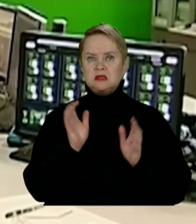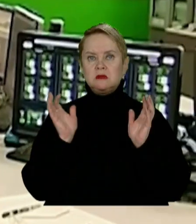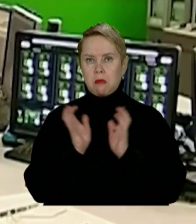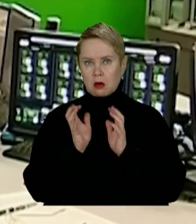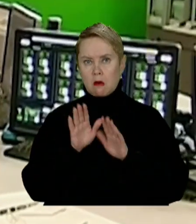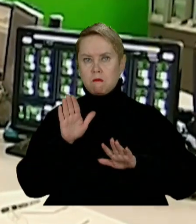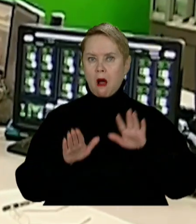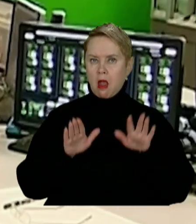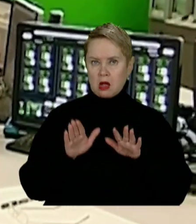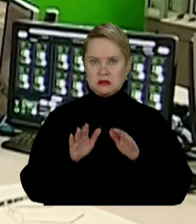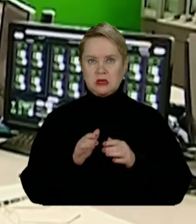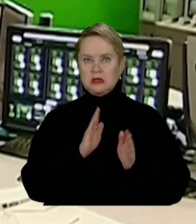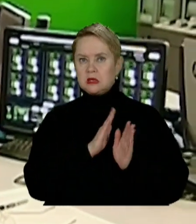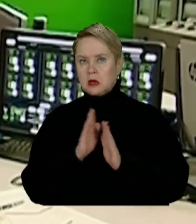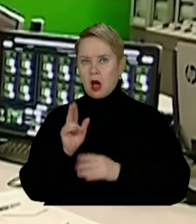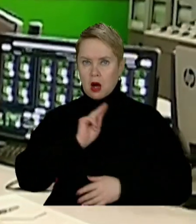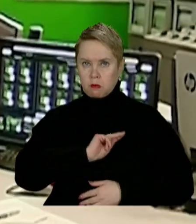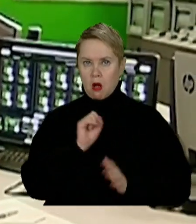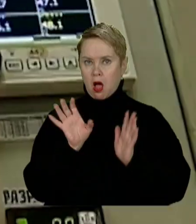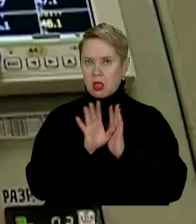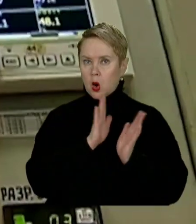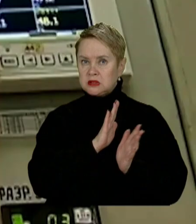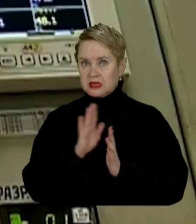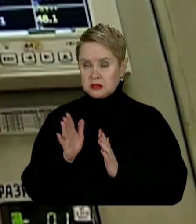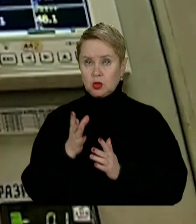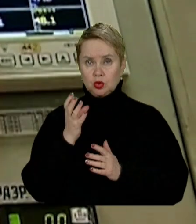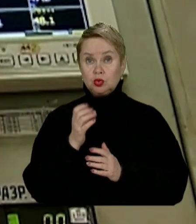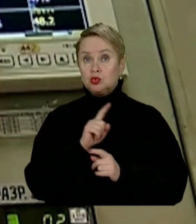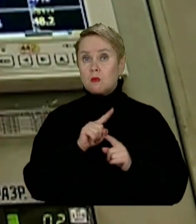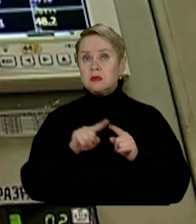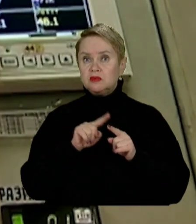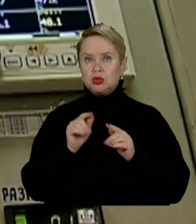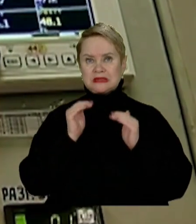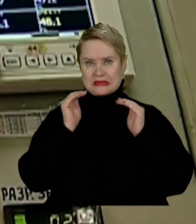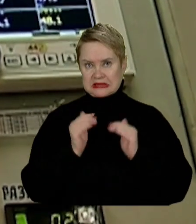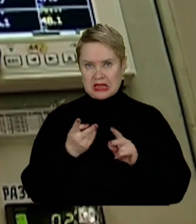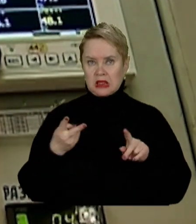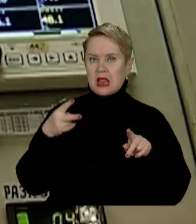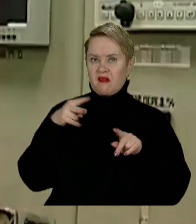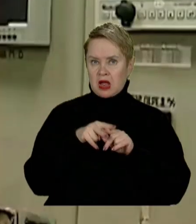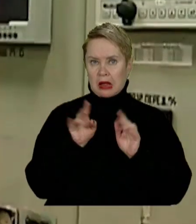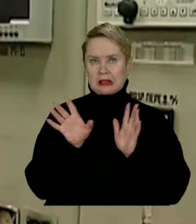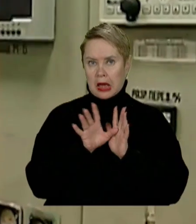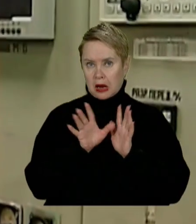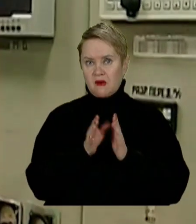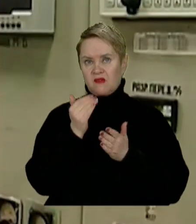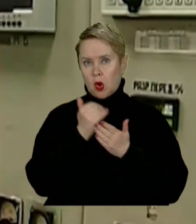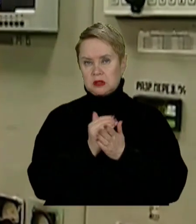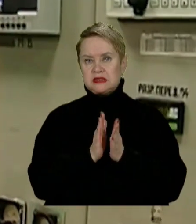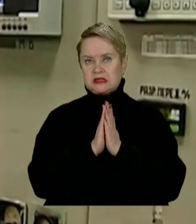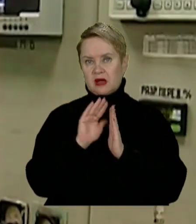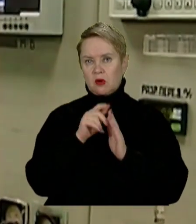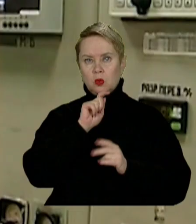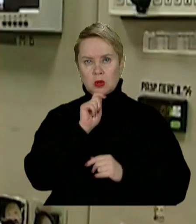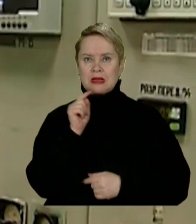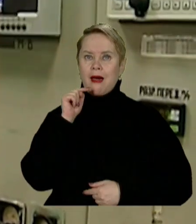зберегти баланс та стабільну роботу енергосистеми. Щоб якнайшвидше знизити навантаження енергетики, вкотре закликають